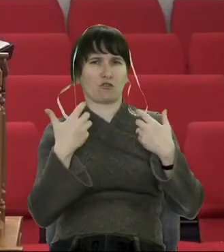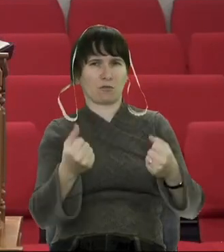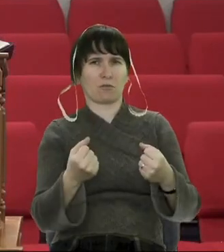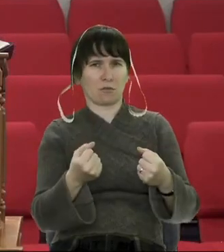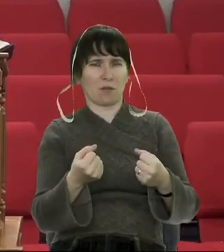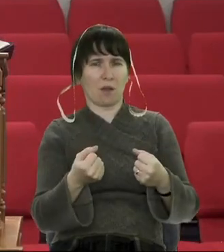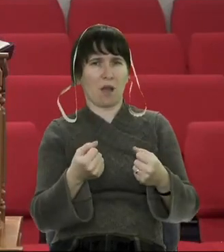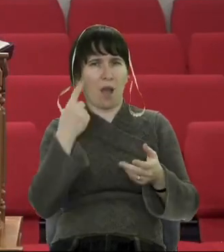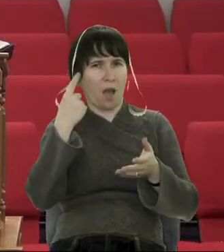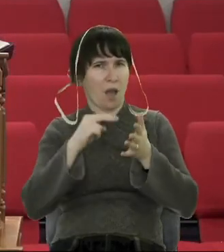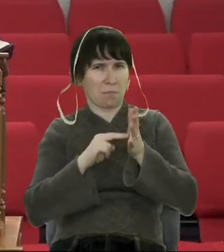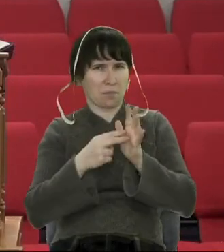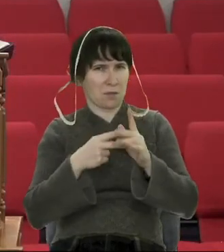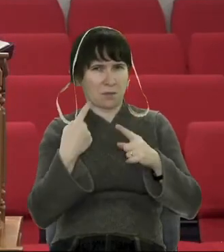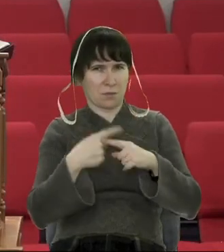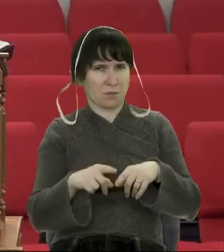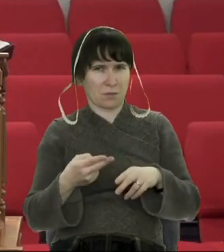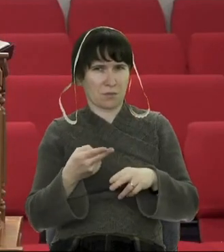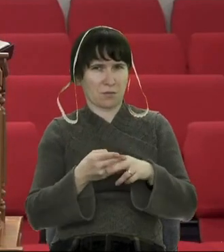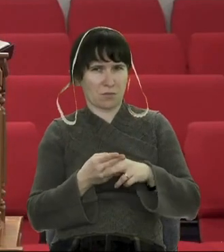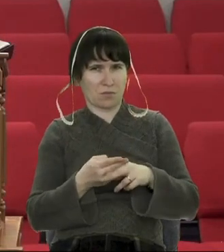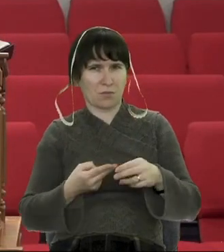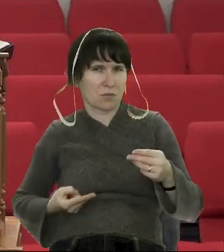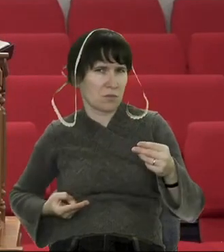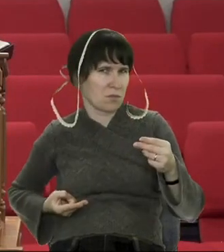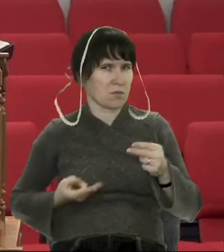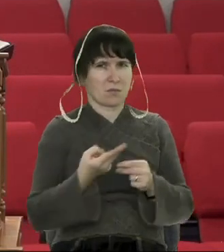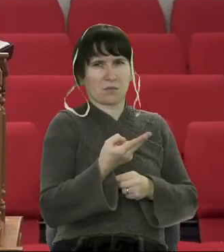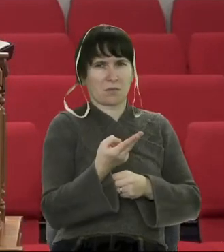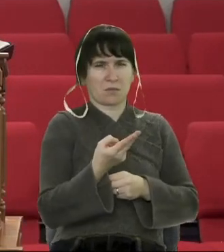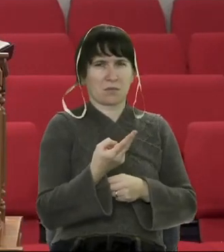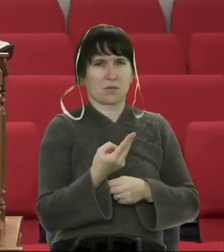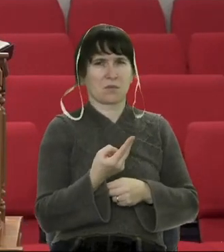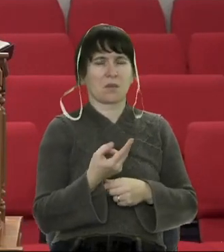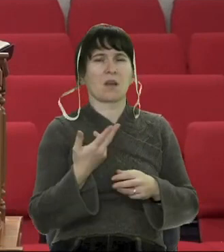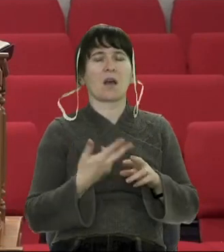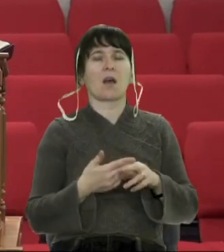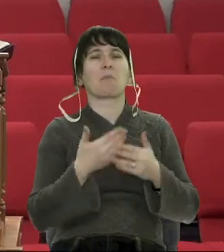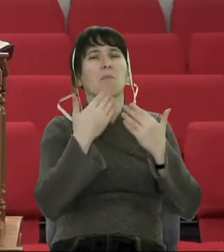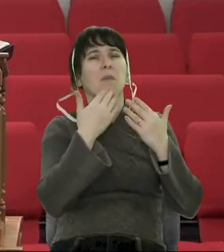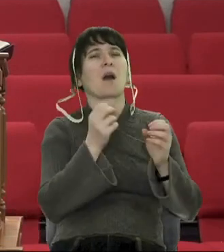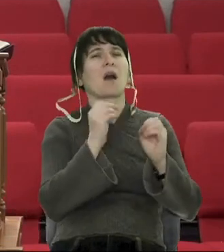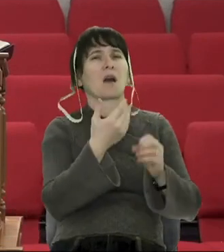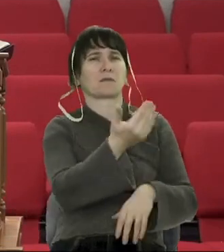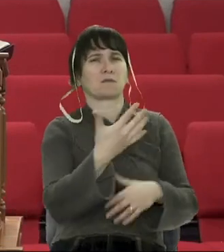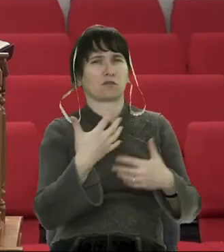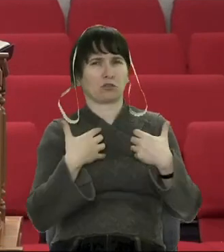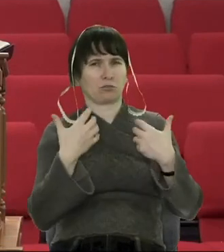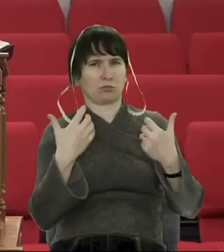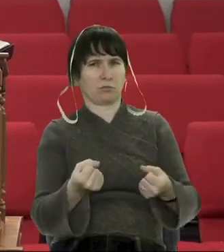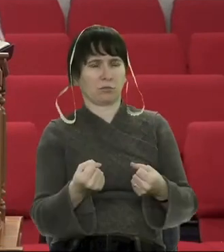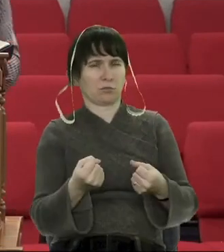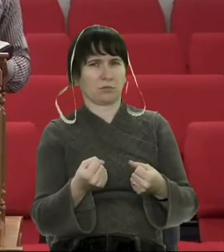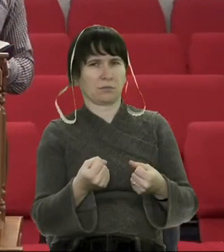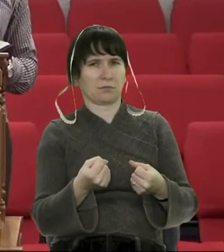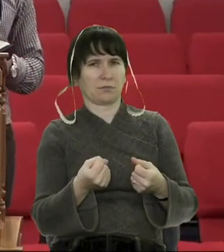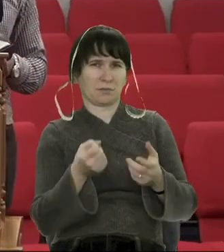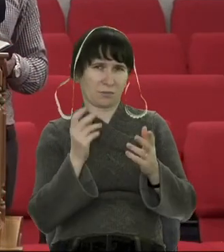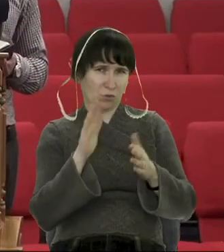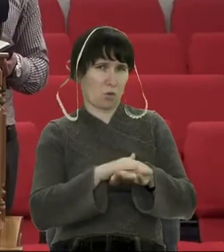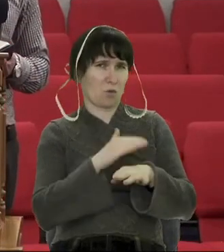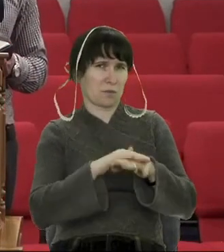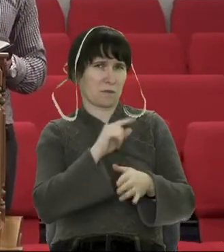піддих ножем, мечем. Каже, «Як твоє здоров'я?» Як це називається?